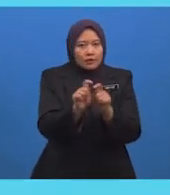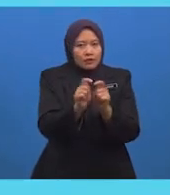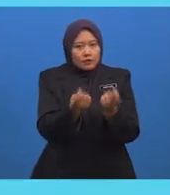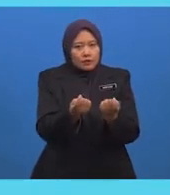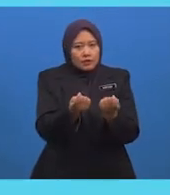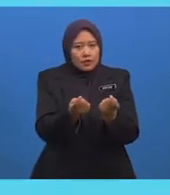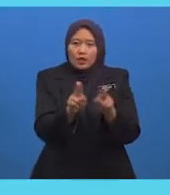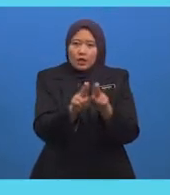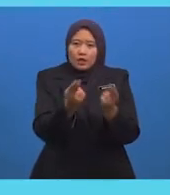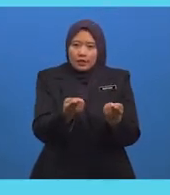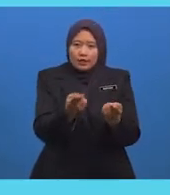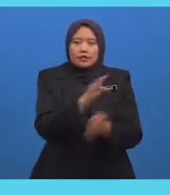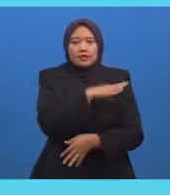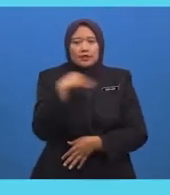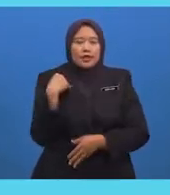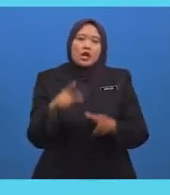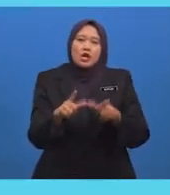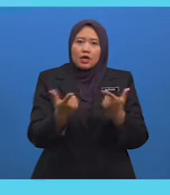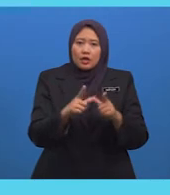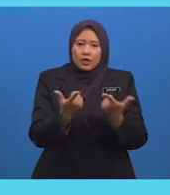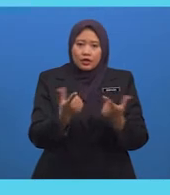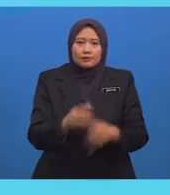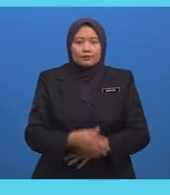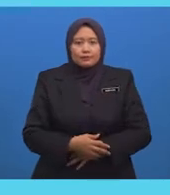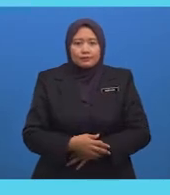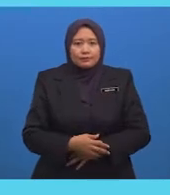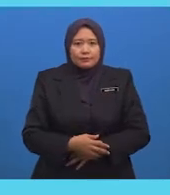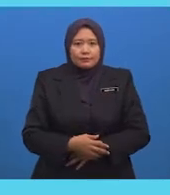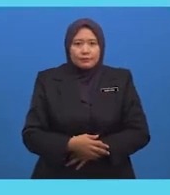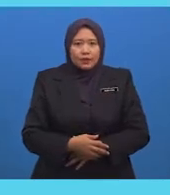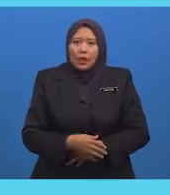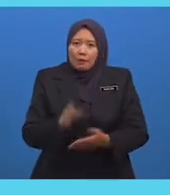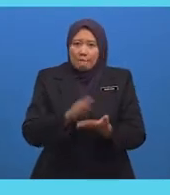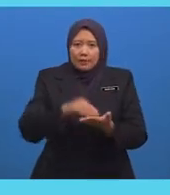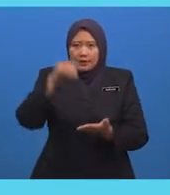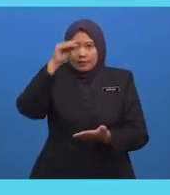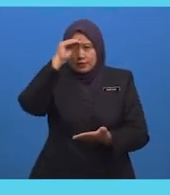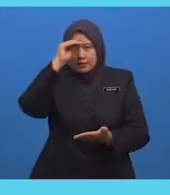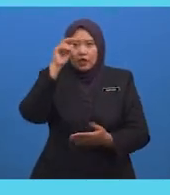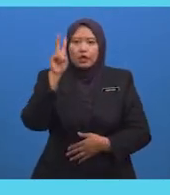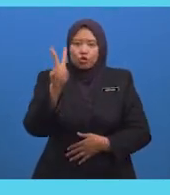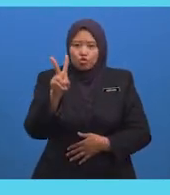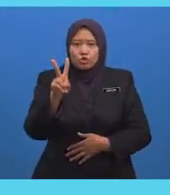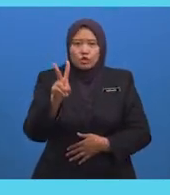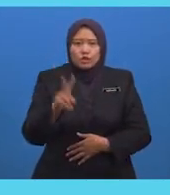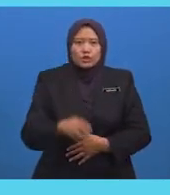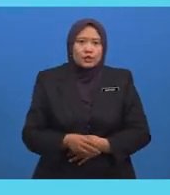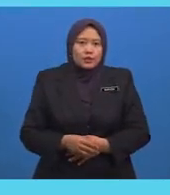Dan Lain-lain Keriklam Di Kutak Terbahagi Kepada Dua Iaitu A